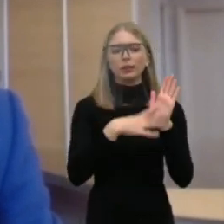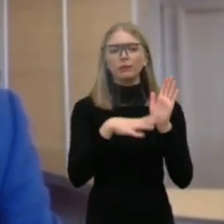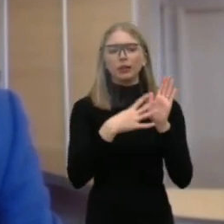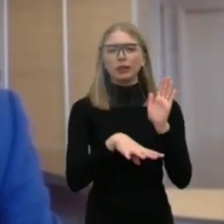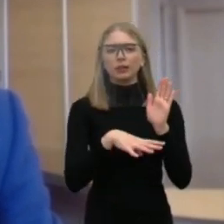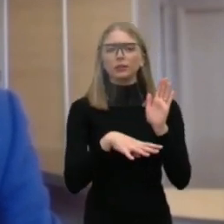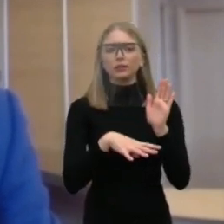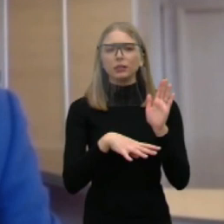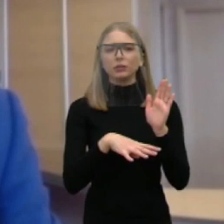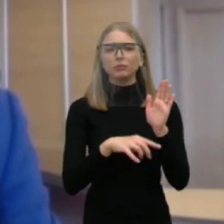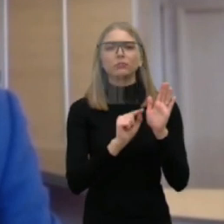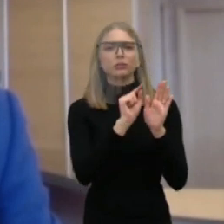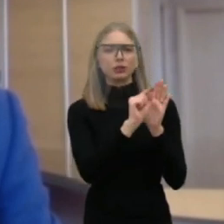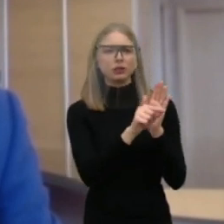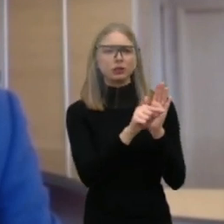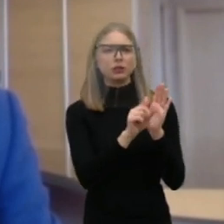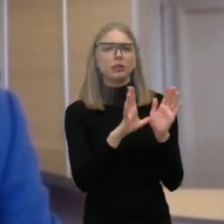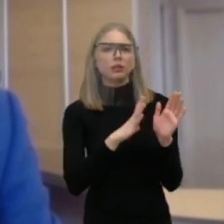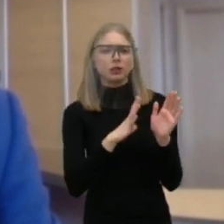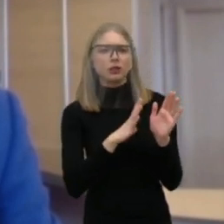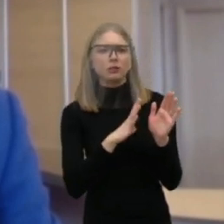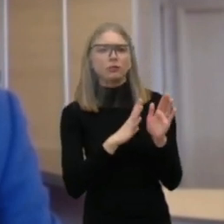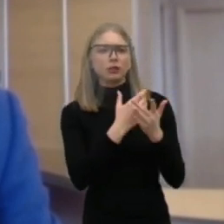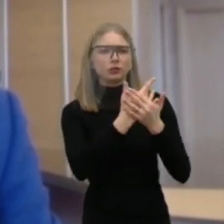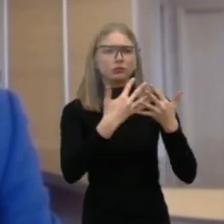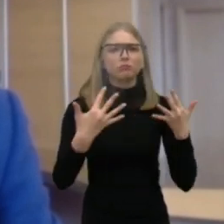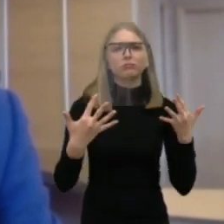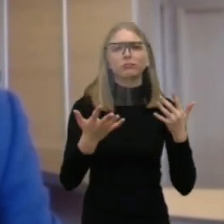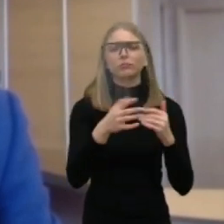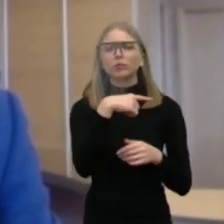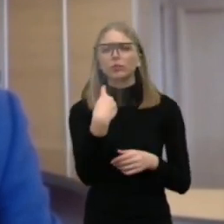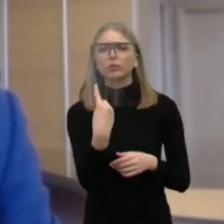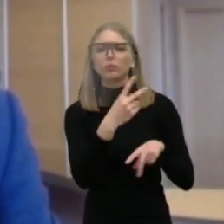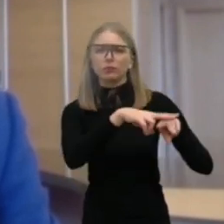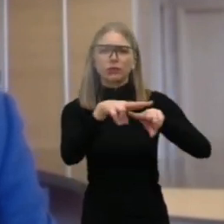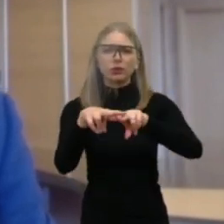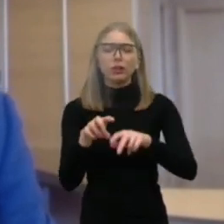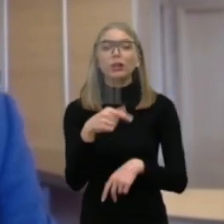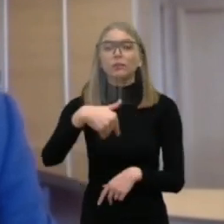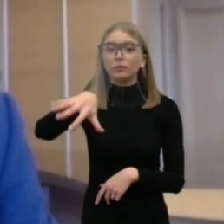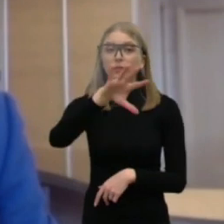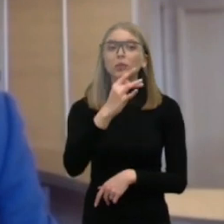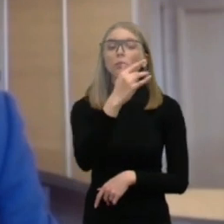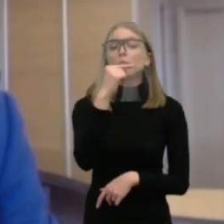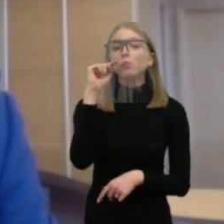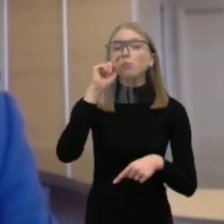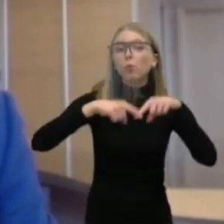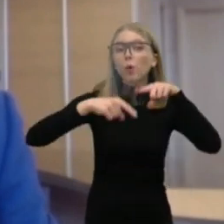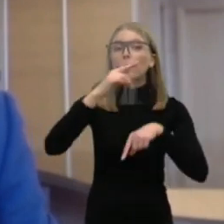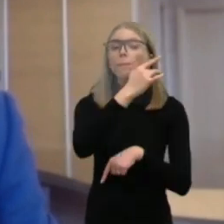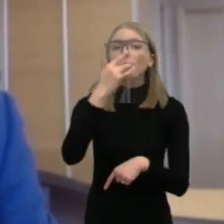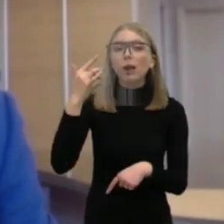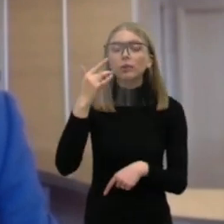Beveik tiek pat, kiek per 26 metus iki tol. Kiekviena politinė partija bando savai